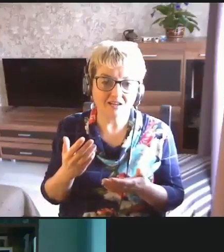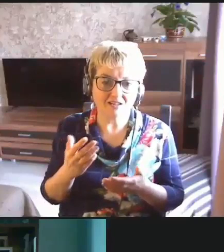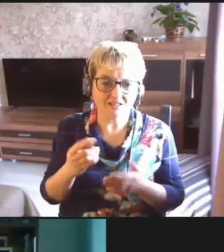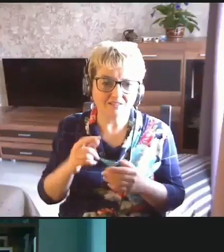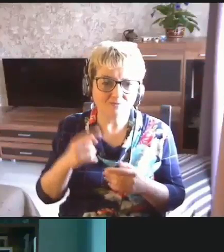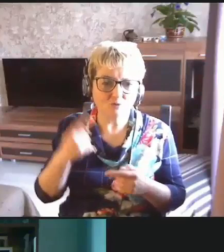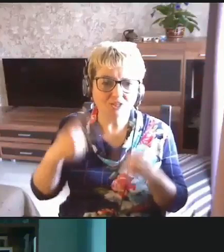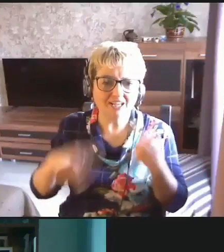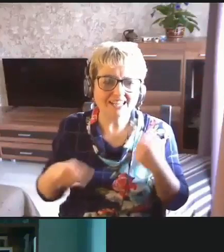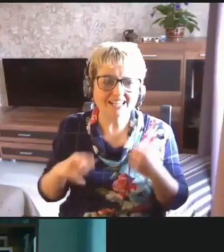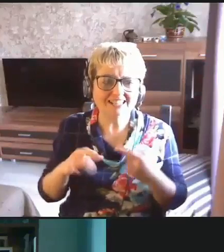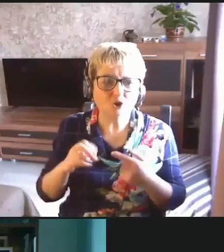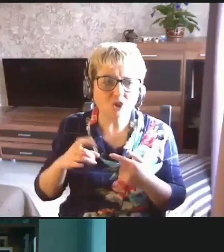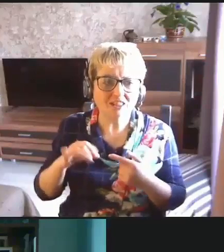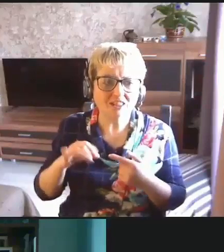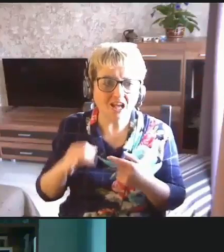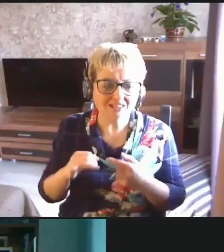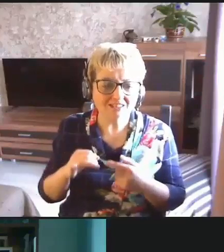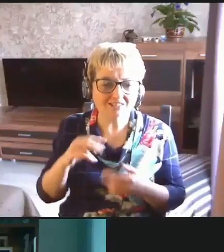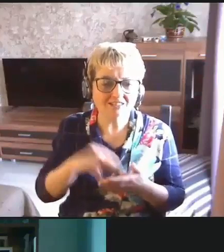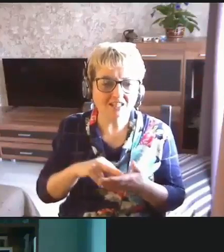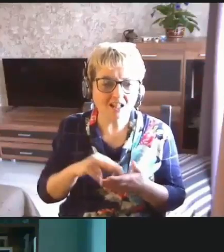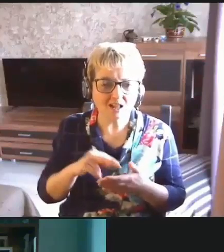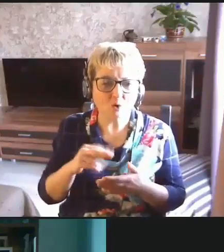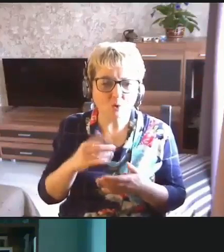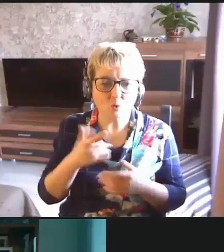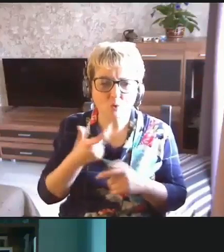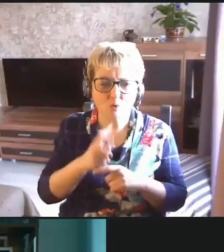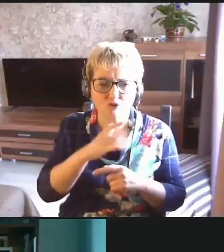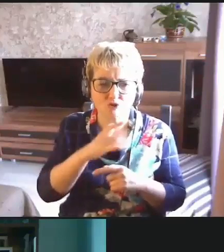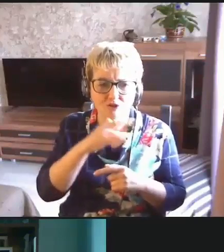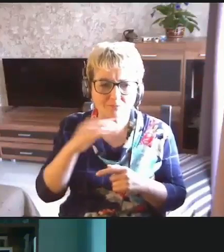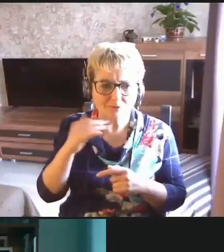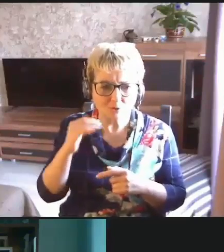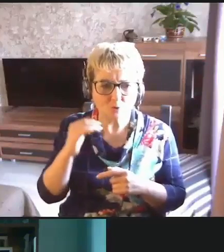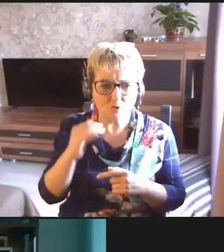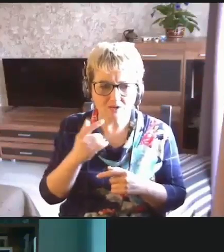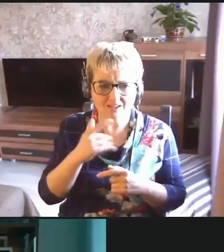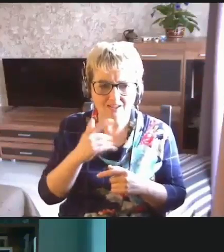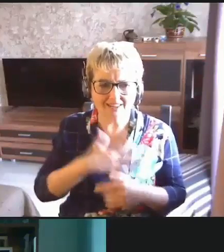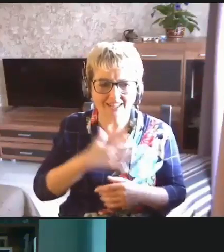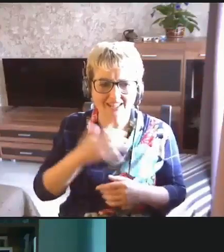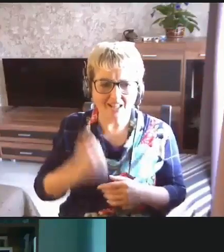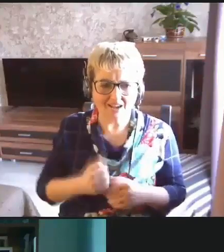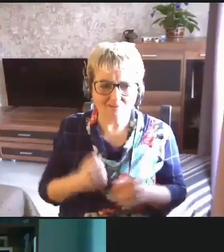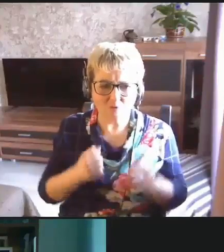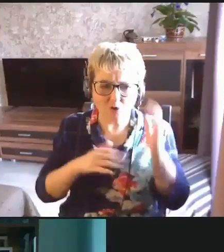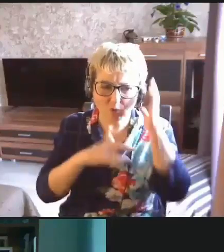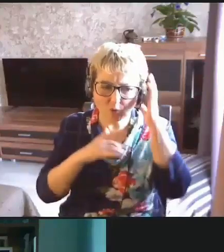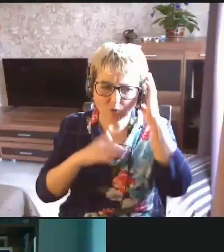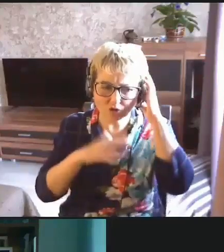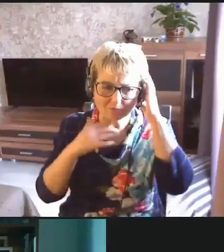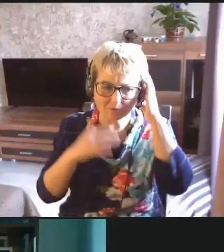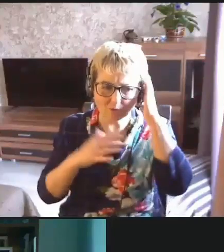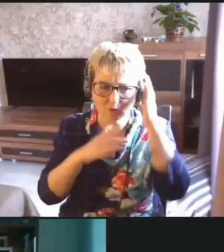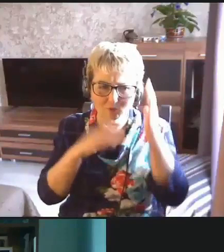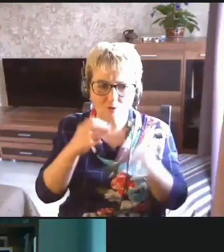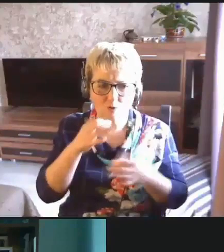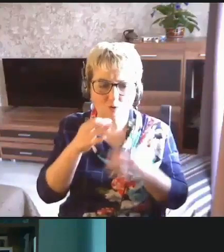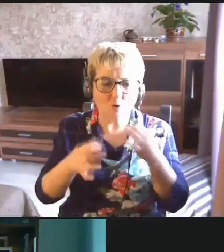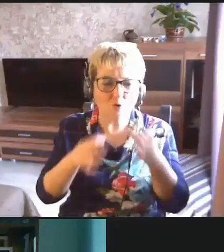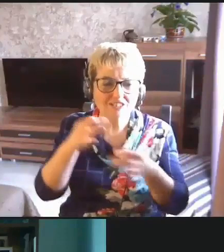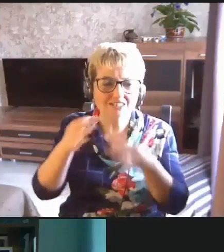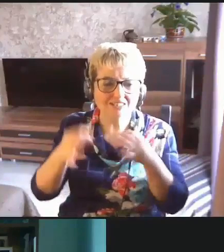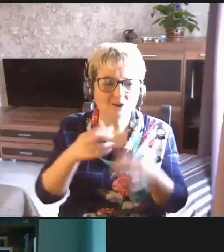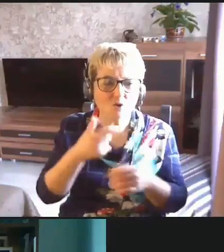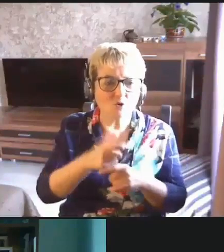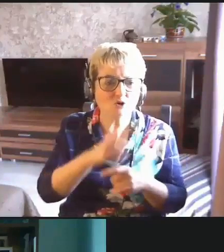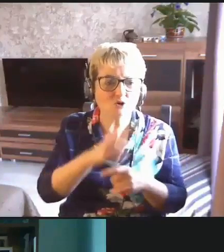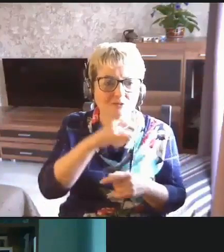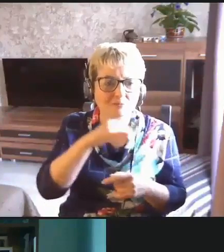резонансом, очень много недовольных, очень много оклицев, очень много